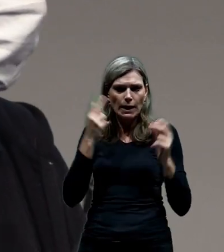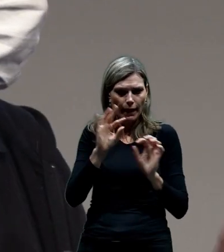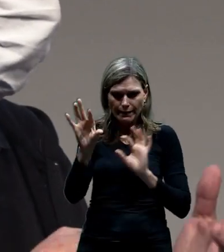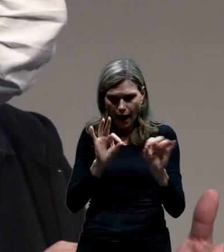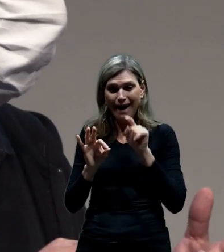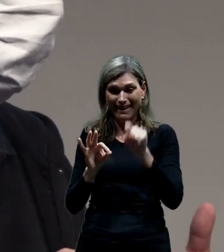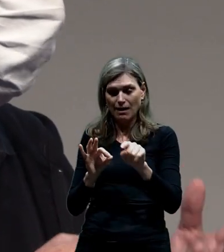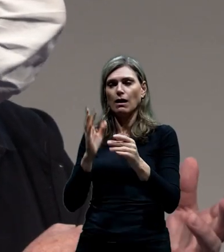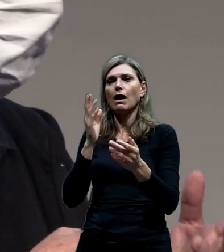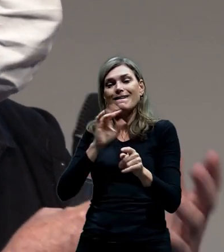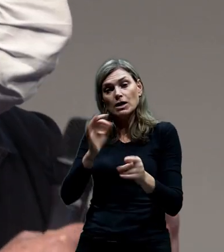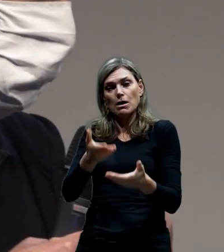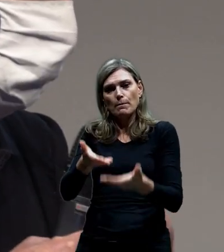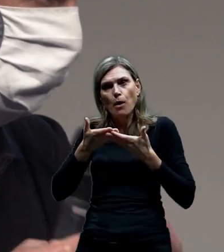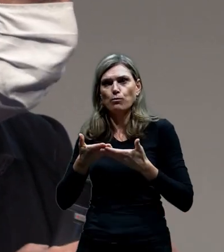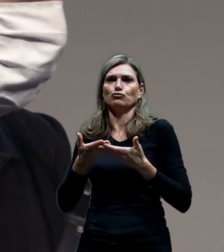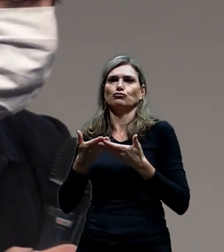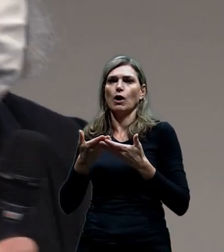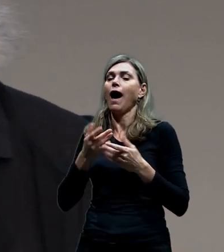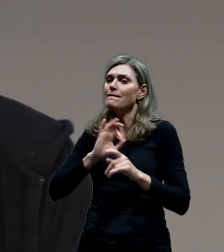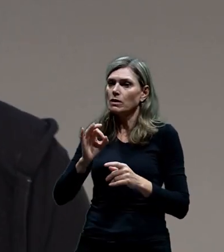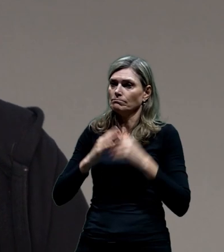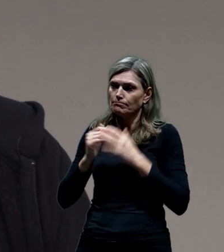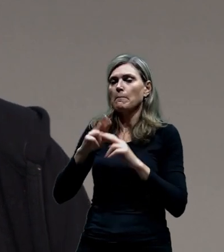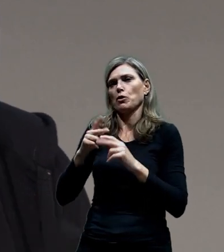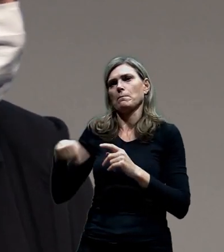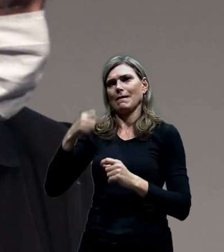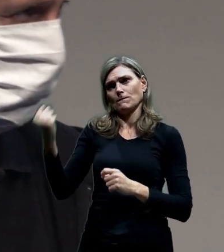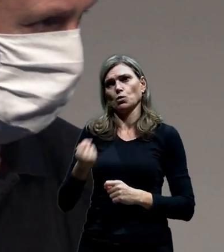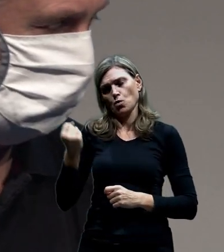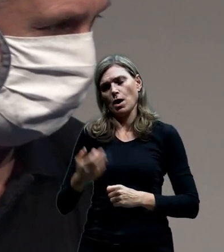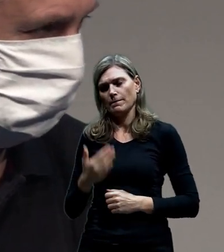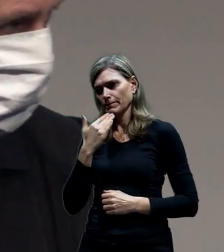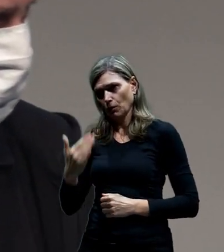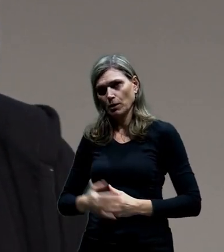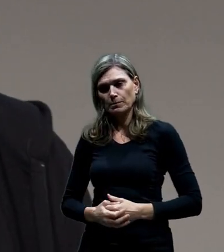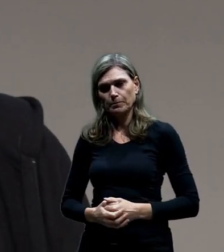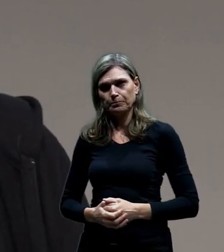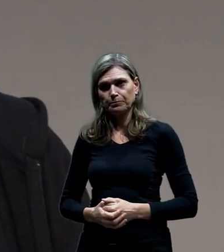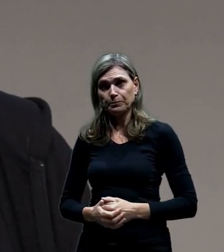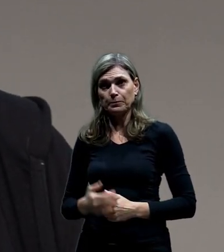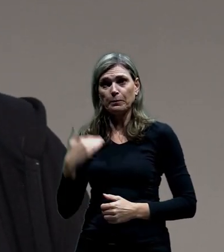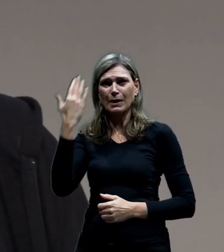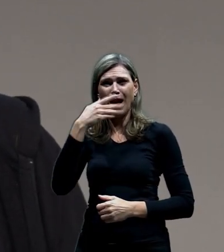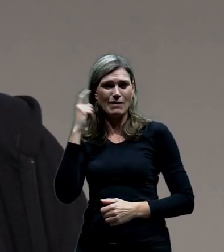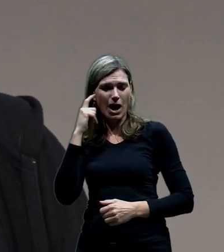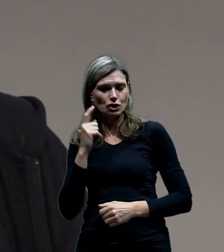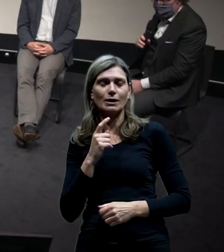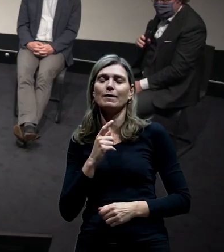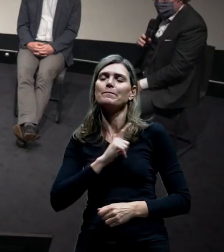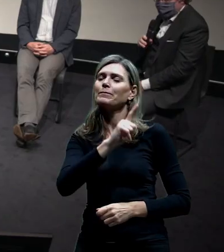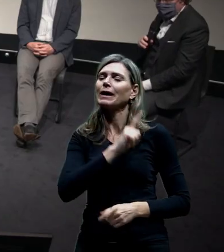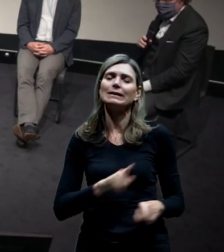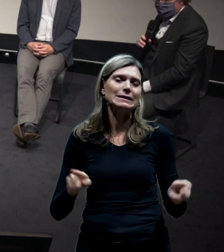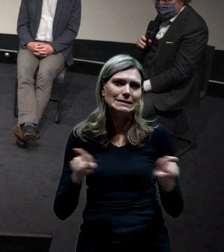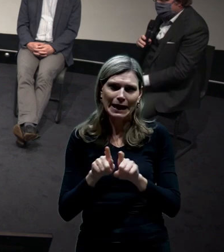který by třeba vlastně jako trošku fungoval. Děkuji. Myslím, že pan Hlaváček. Z Jardovej zadame máme úplně stejný